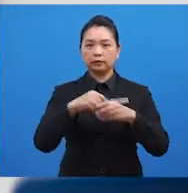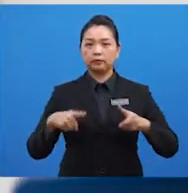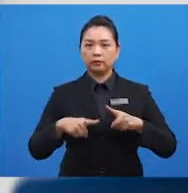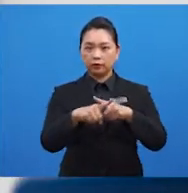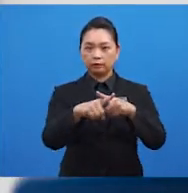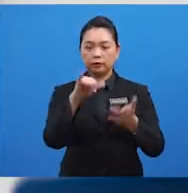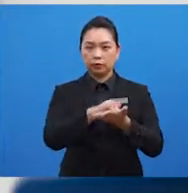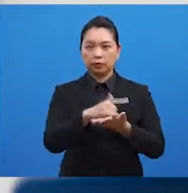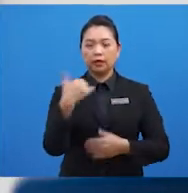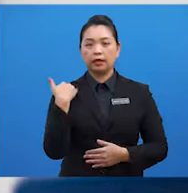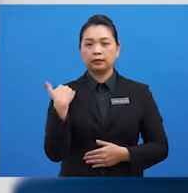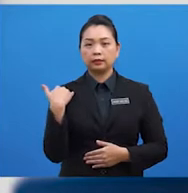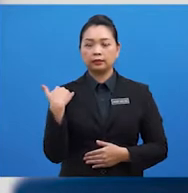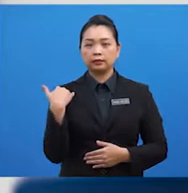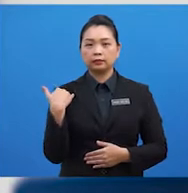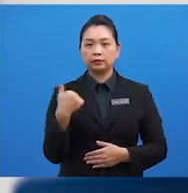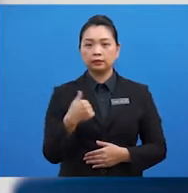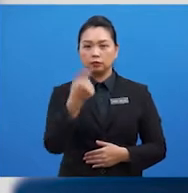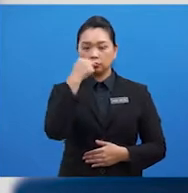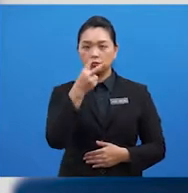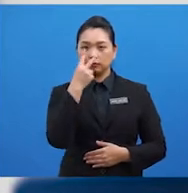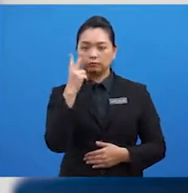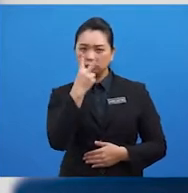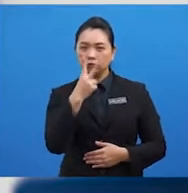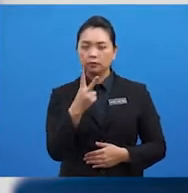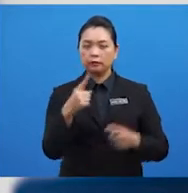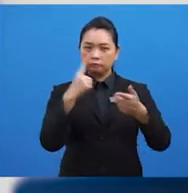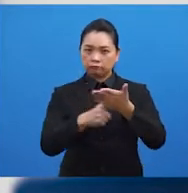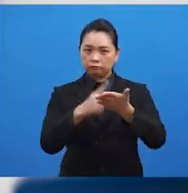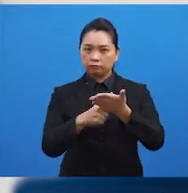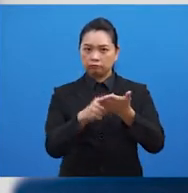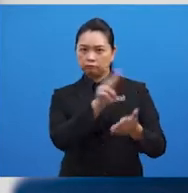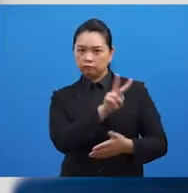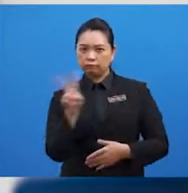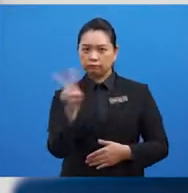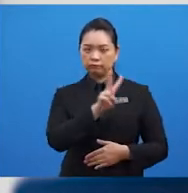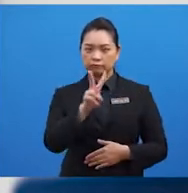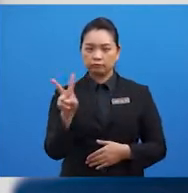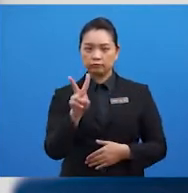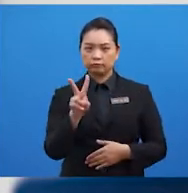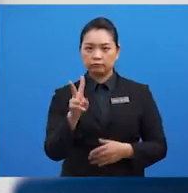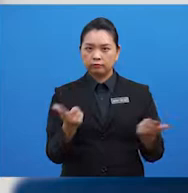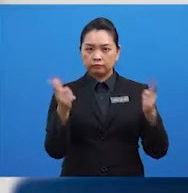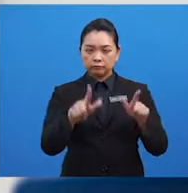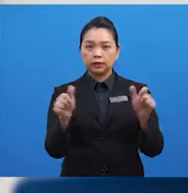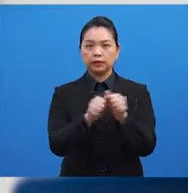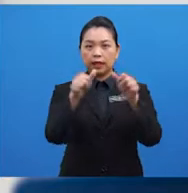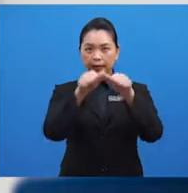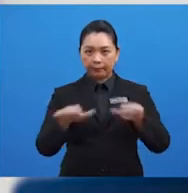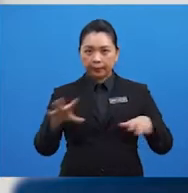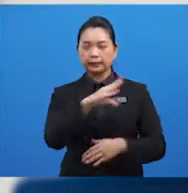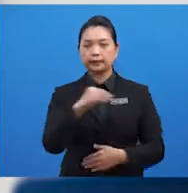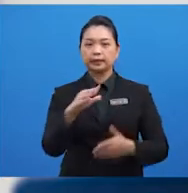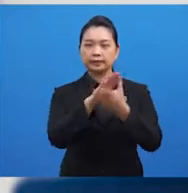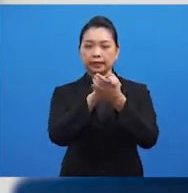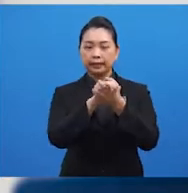adalah untuk memastikan perbincangan antara kedua-dua pihak berlangsung secara aman dan